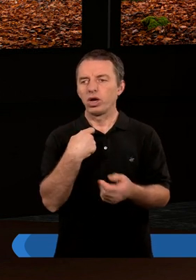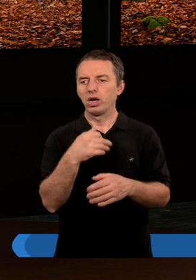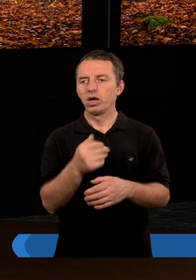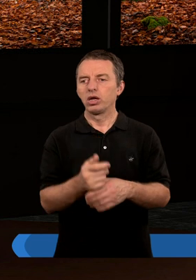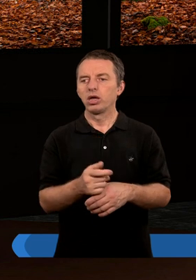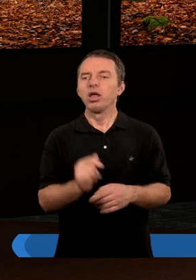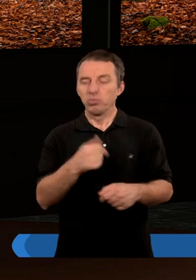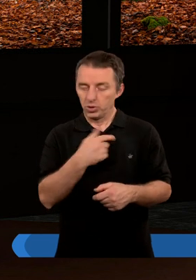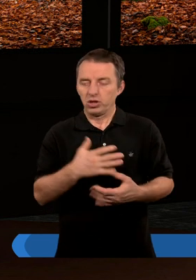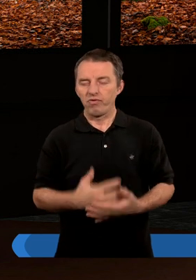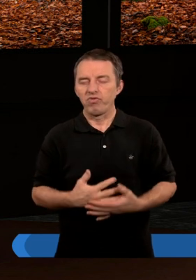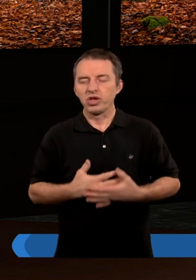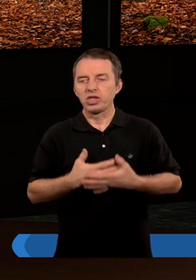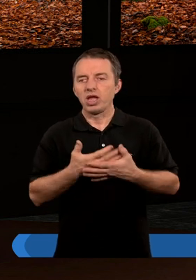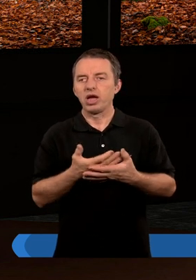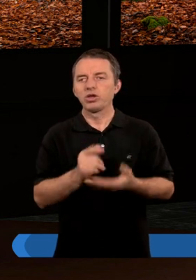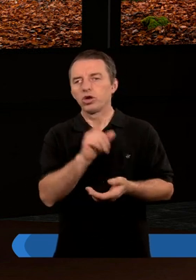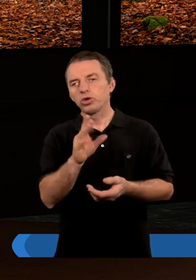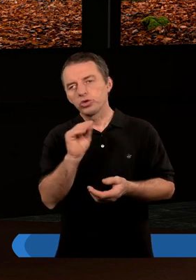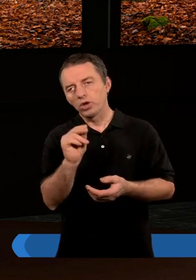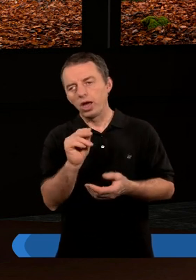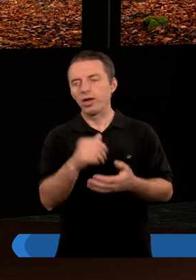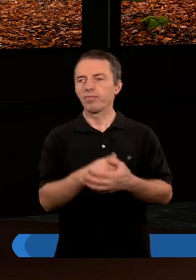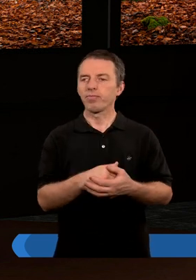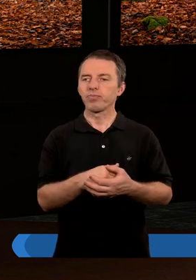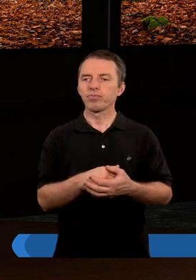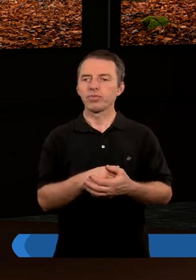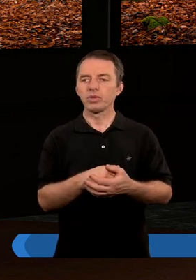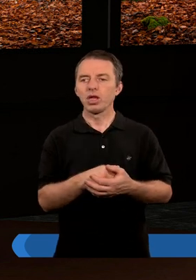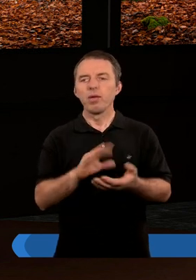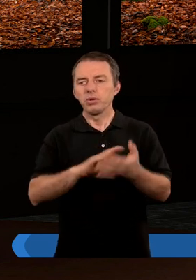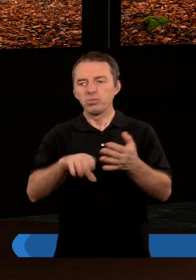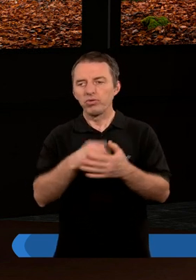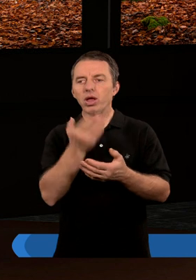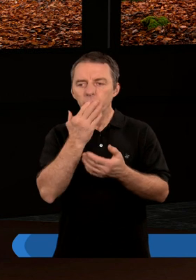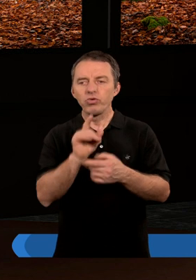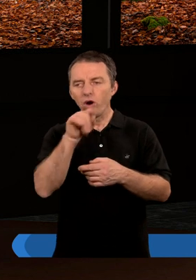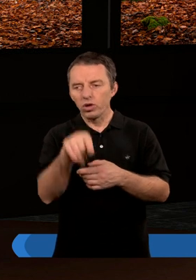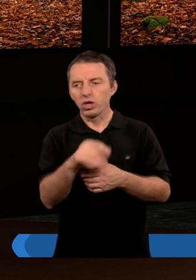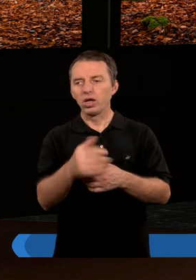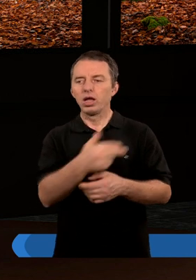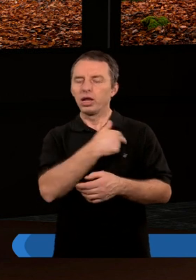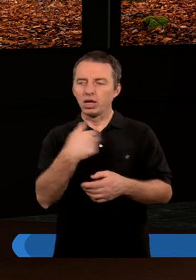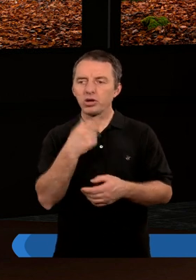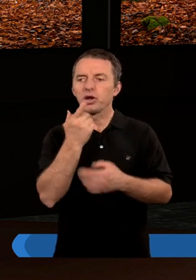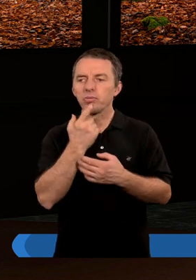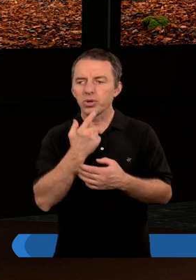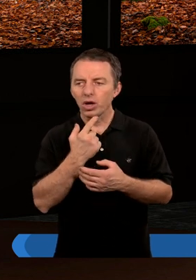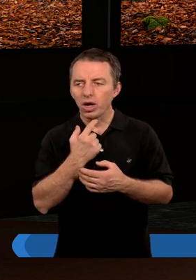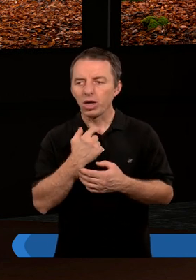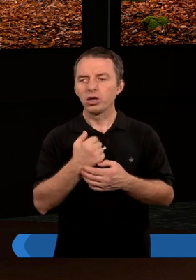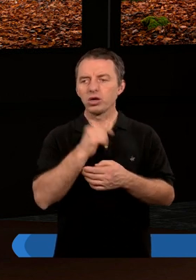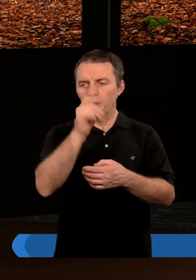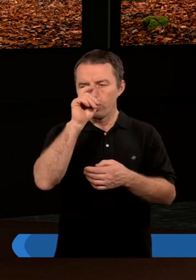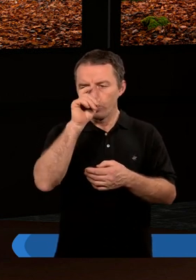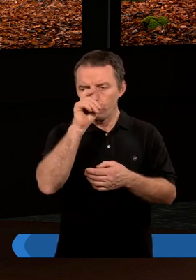powiedzieć, mi się tak wydaje, że Pismo Święte mówi o tym, że nasze pragnienia, nasza